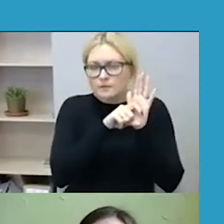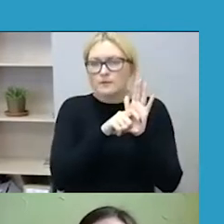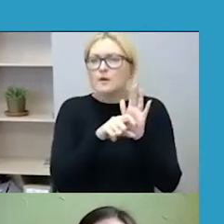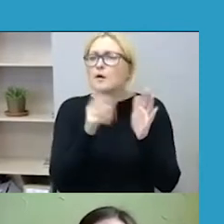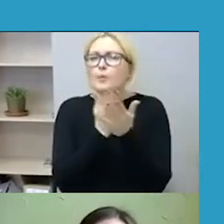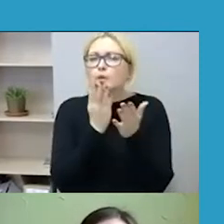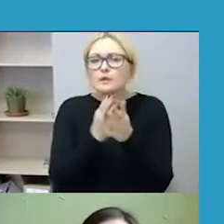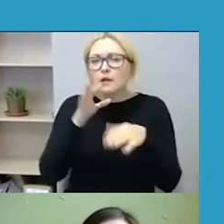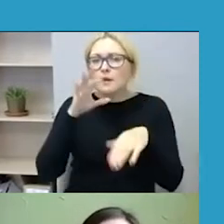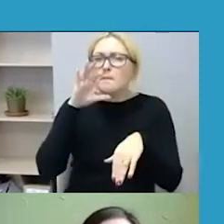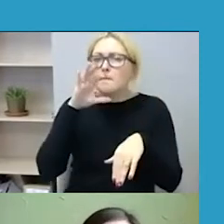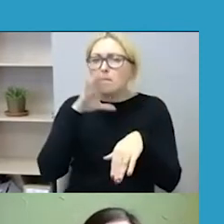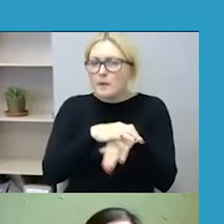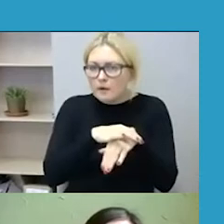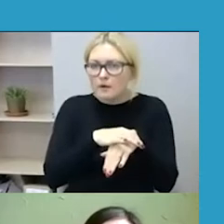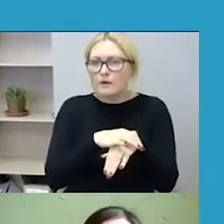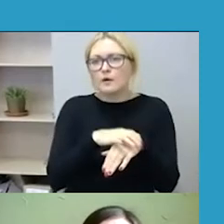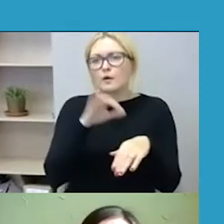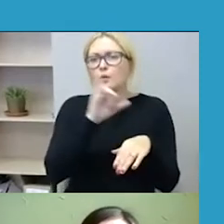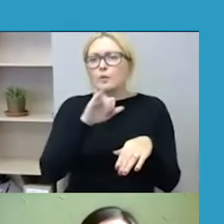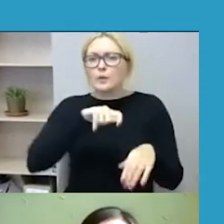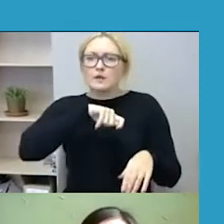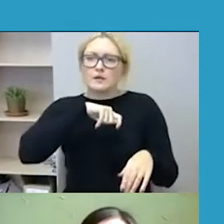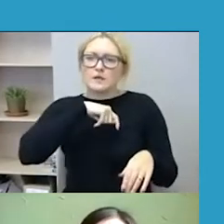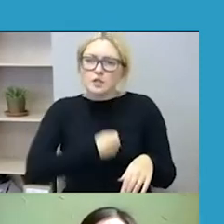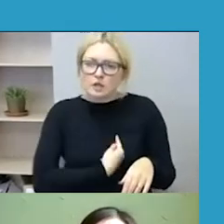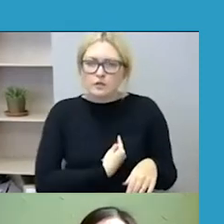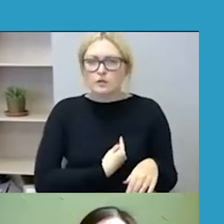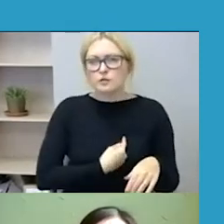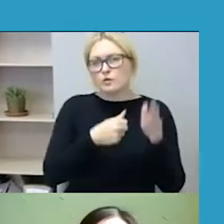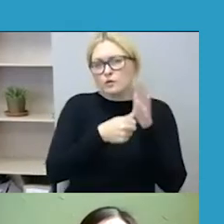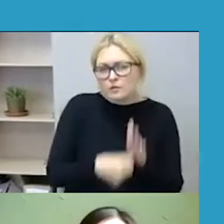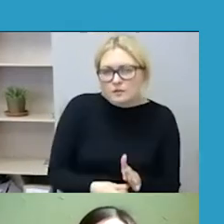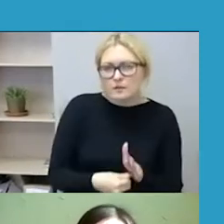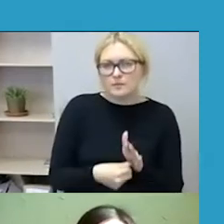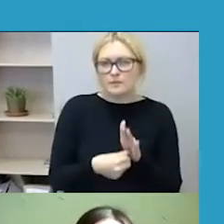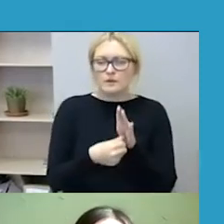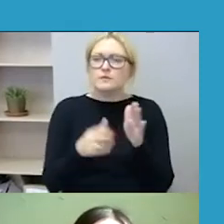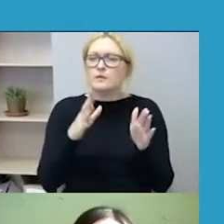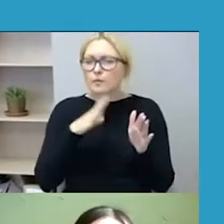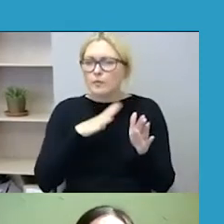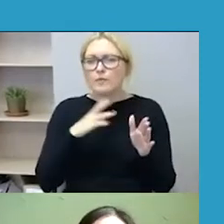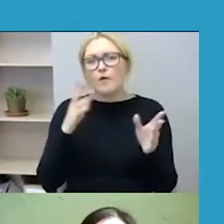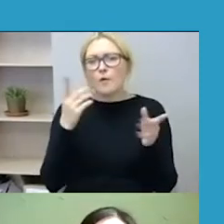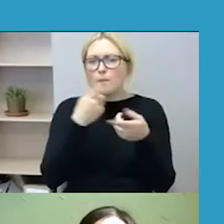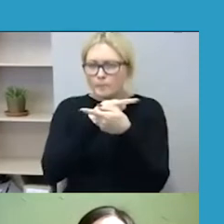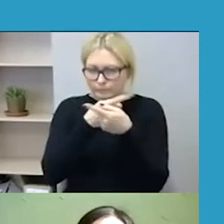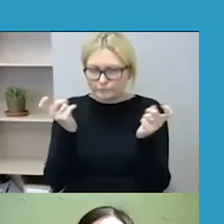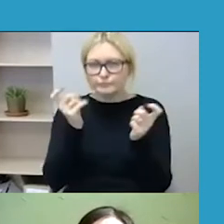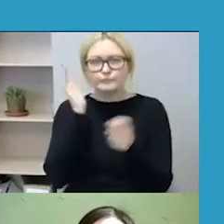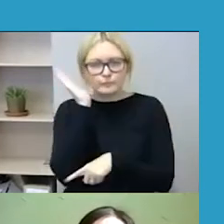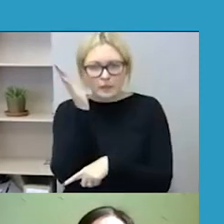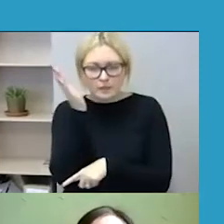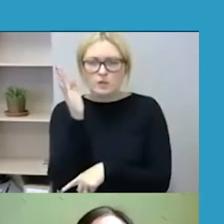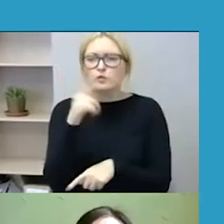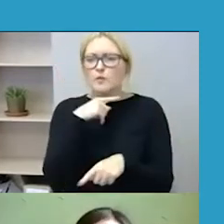išėdžiančio niekinančio diskriminacinio pobūdžio prieškimai buvo skelbiami neatsitiktimai ir ne vieną kartą, bet